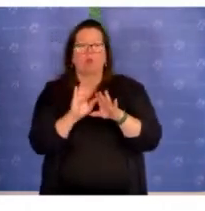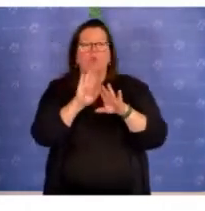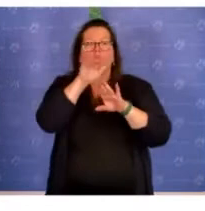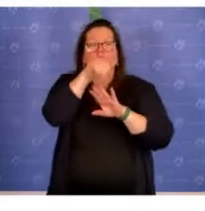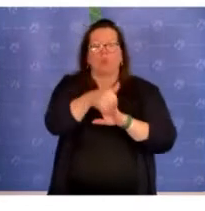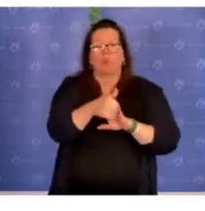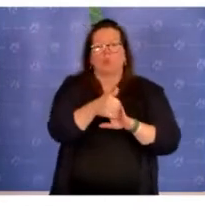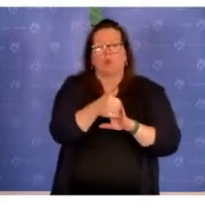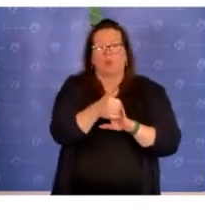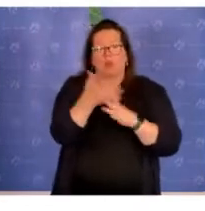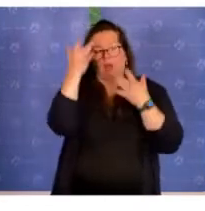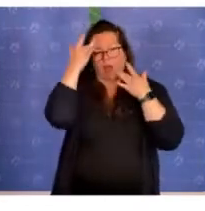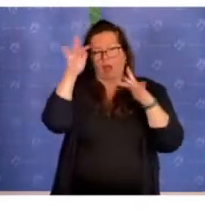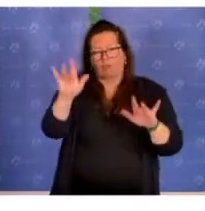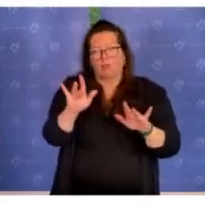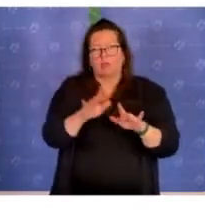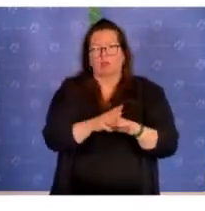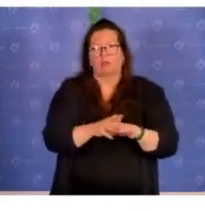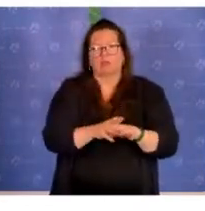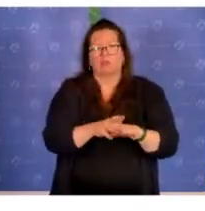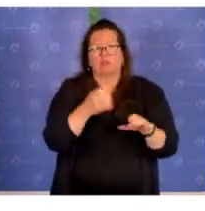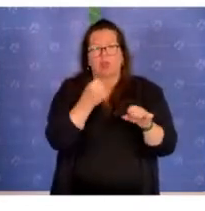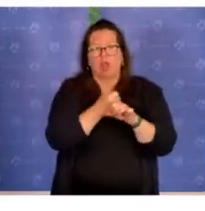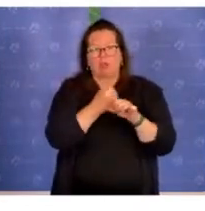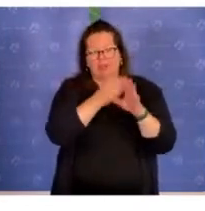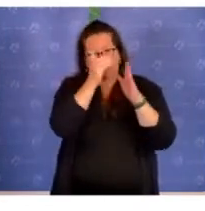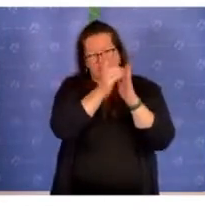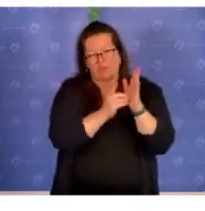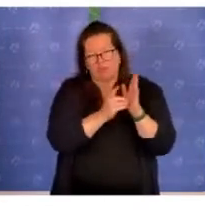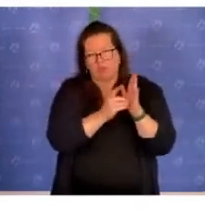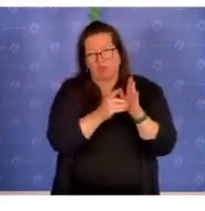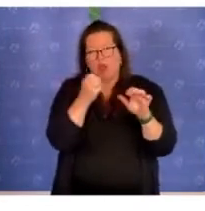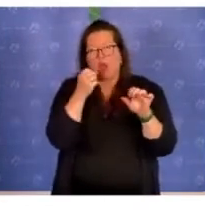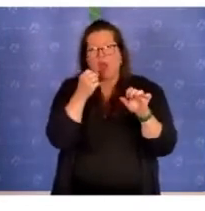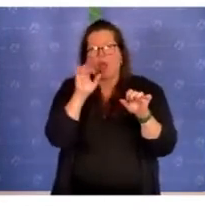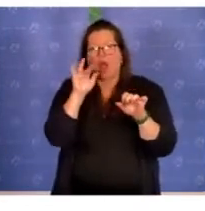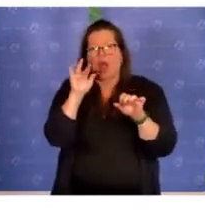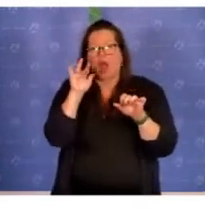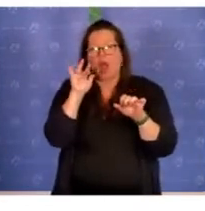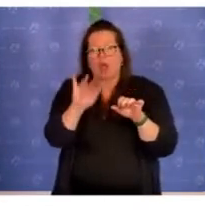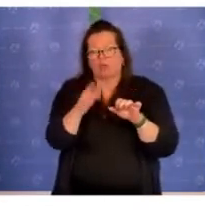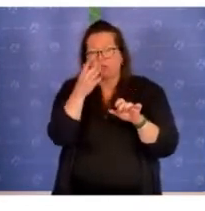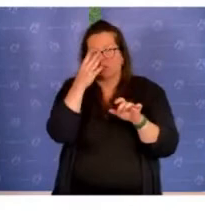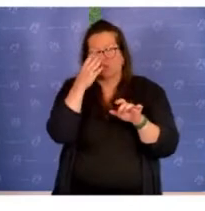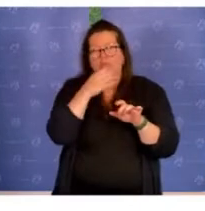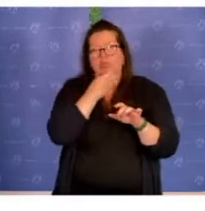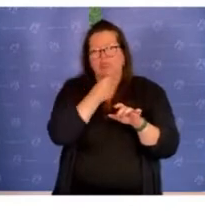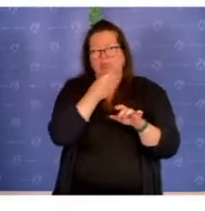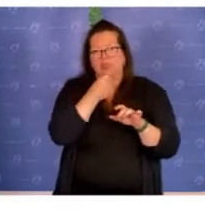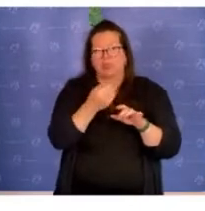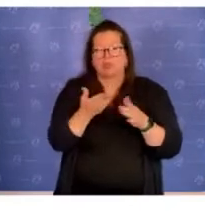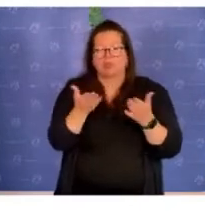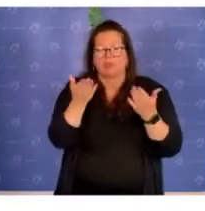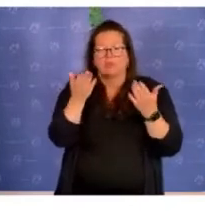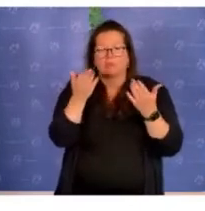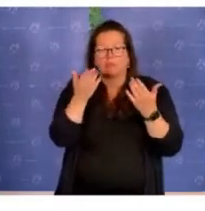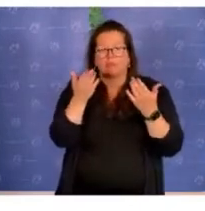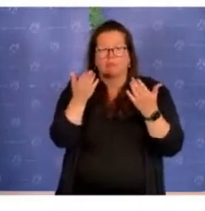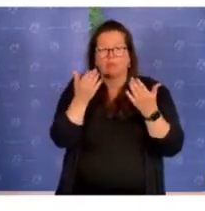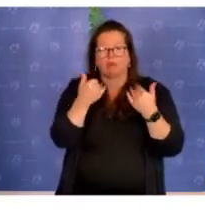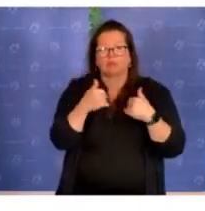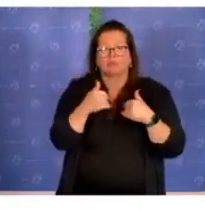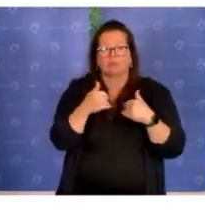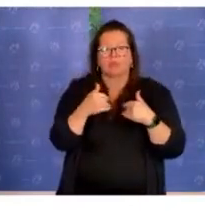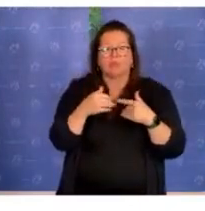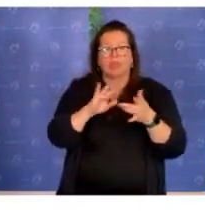weithin anerkannte und verankerte Arbeitsdefinitionen Antisemitismus der International Holocaust Remembrance Alliance. Auch